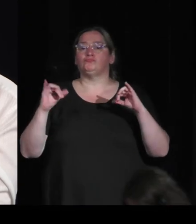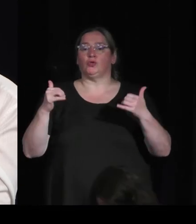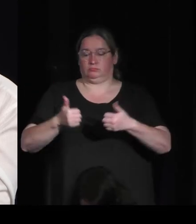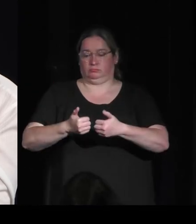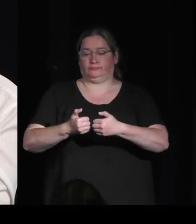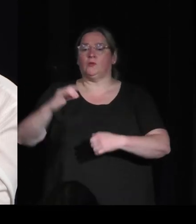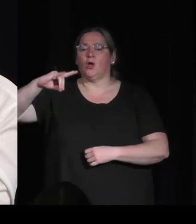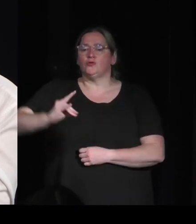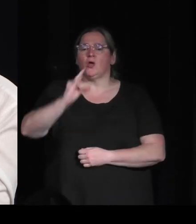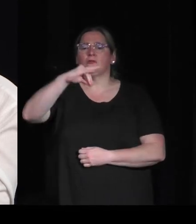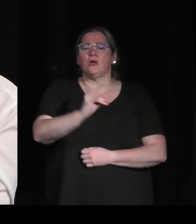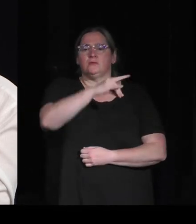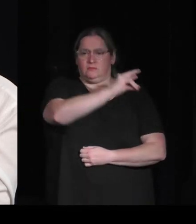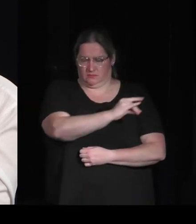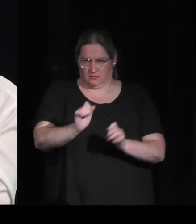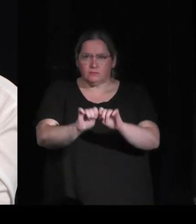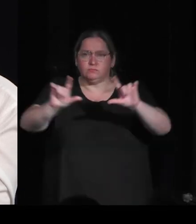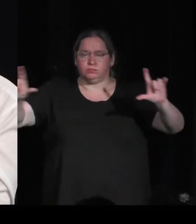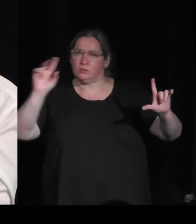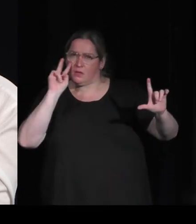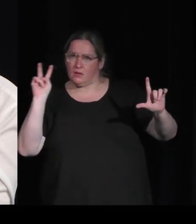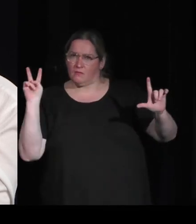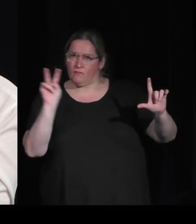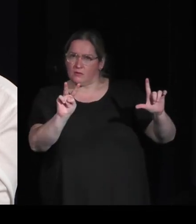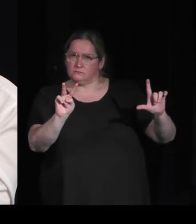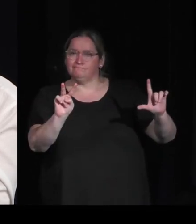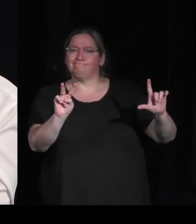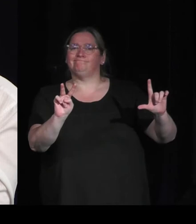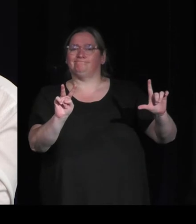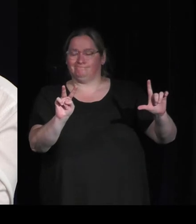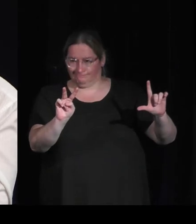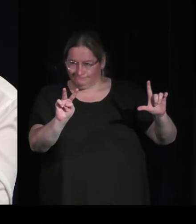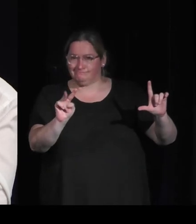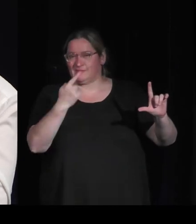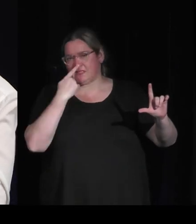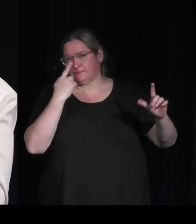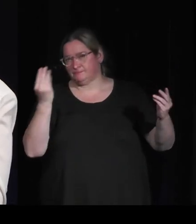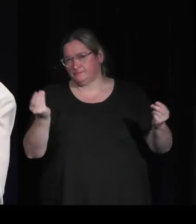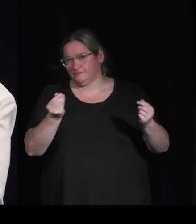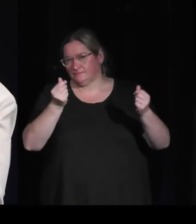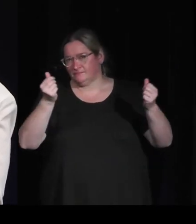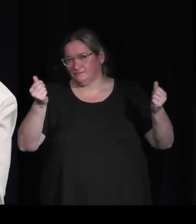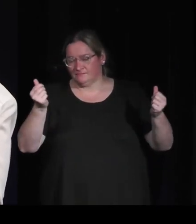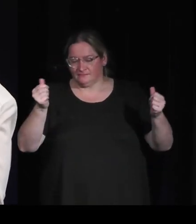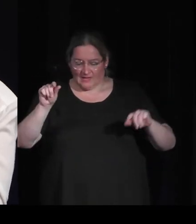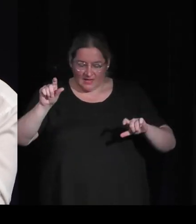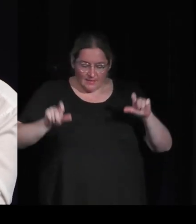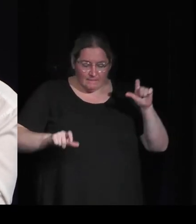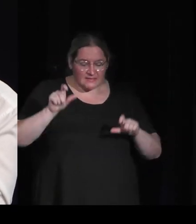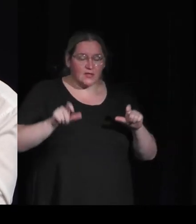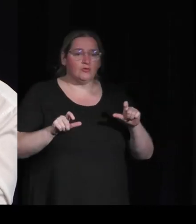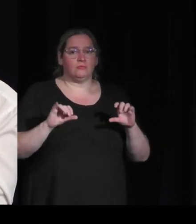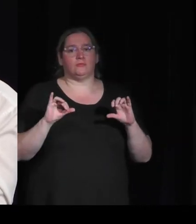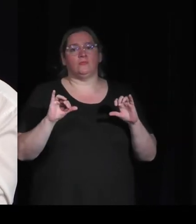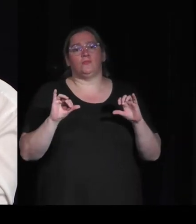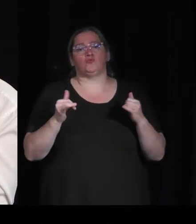une grande partie peut-être de votre... En tout cas, ce pour quoi les joueurs ont envie de jouer aujourd